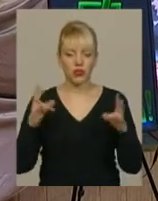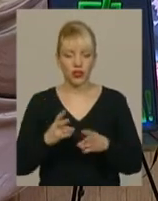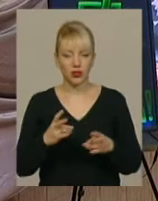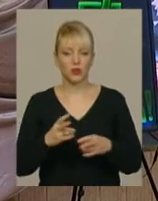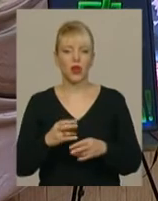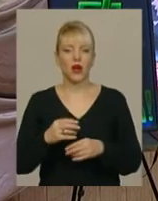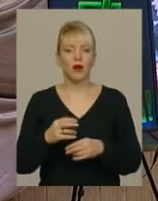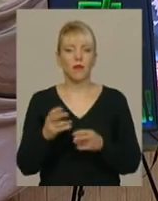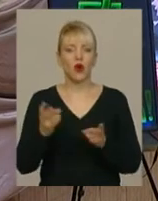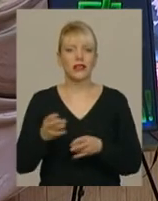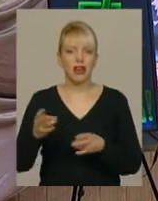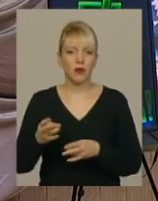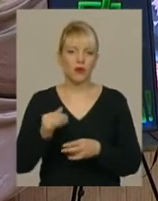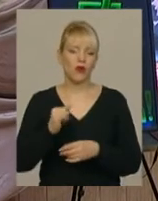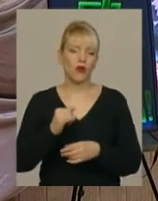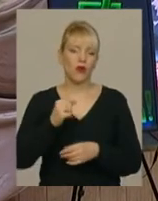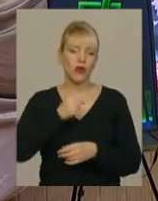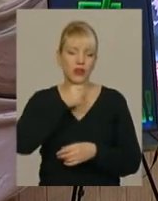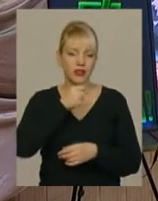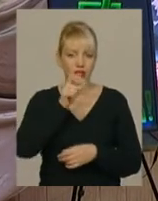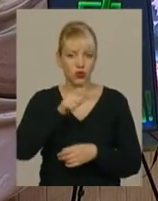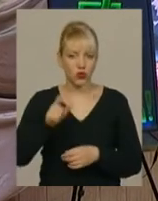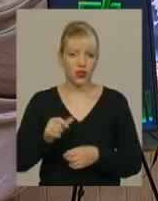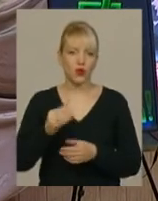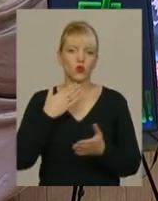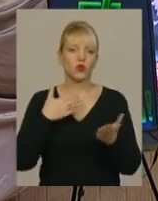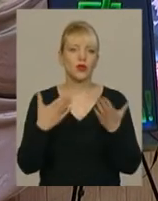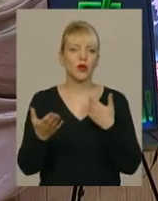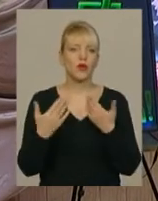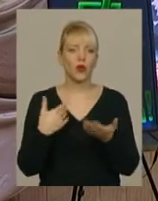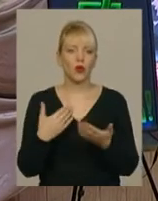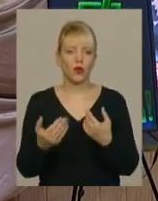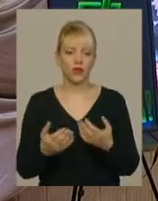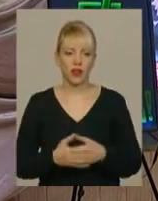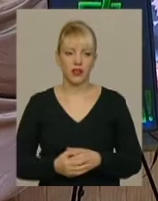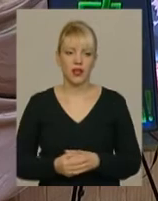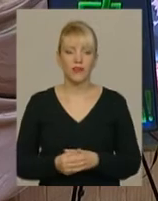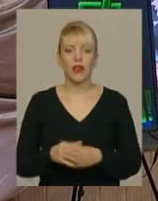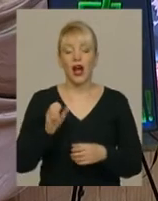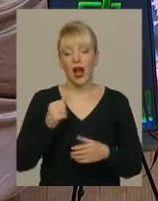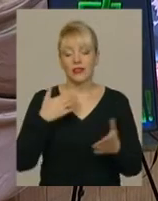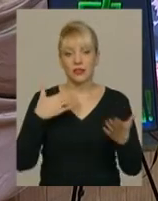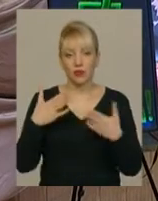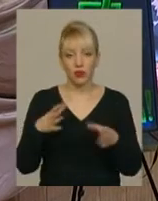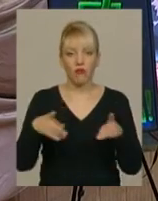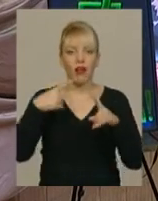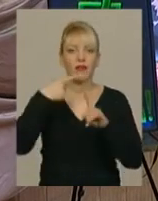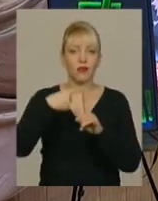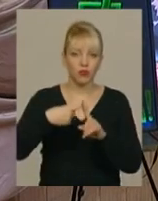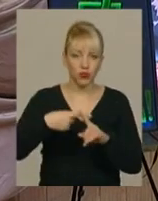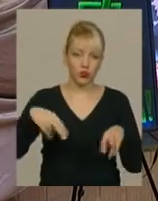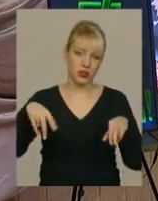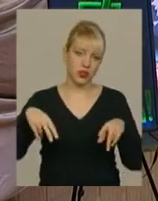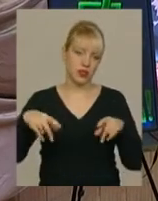літнього віку у спілкуванні. А якщо спілкування зав'язується на такому феєричному відовищі, як танці, то, звісно, воно привабило